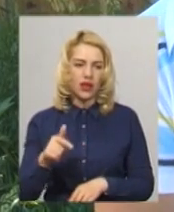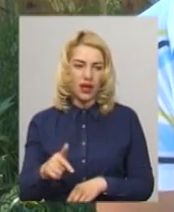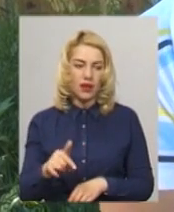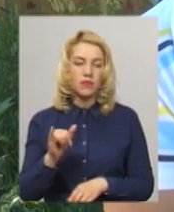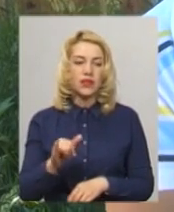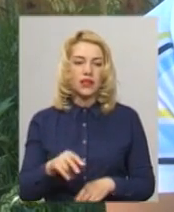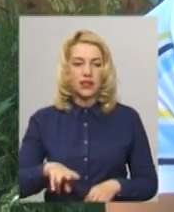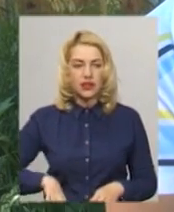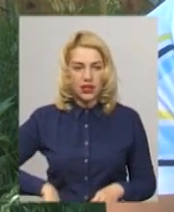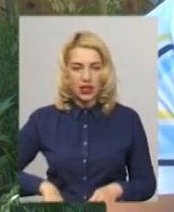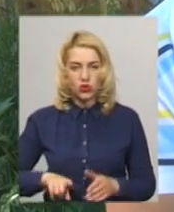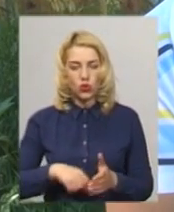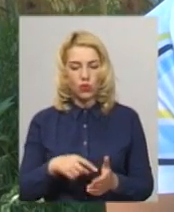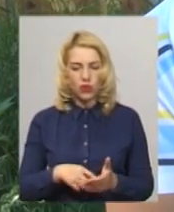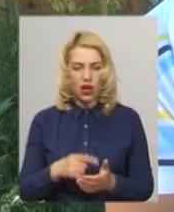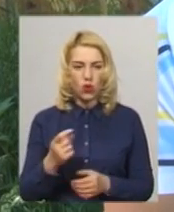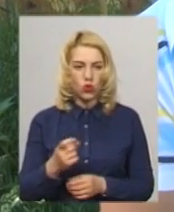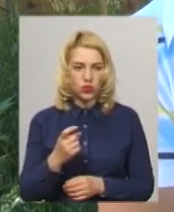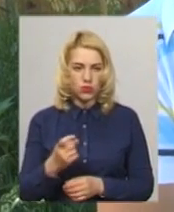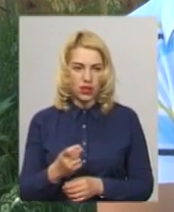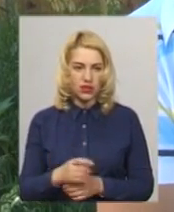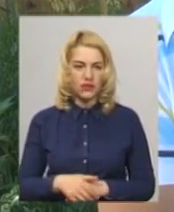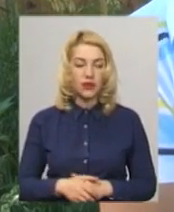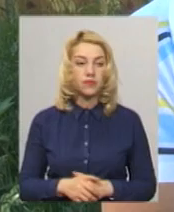директору комунального господарства.